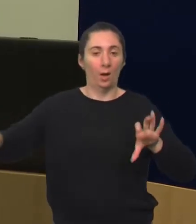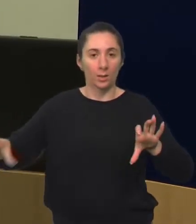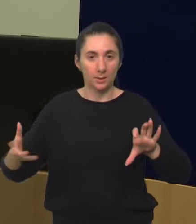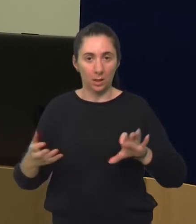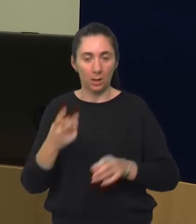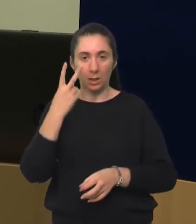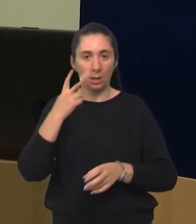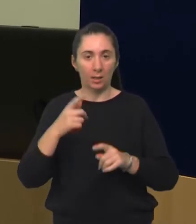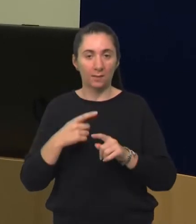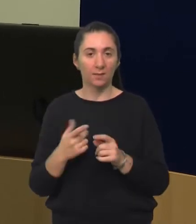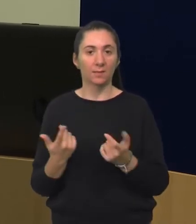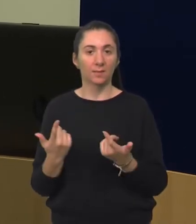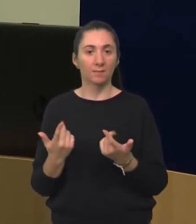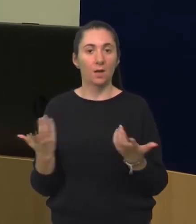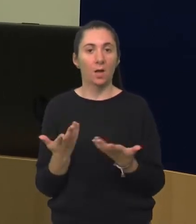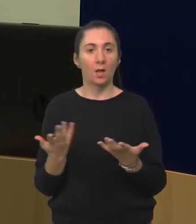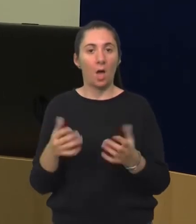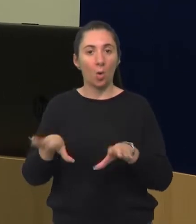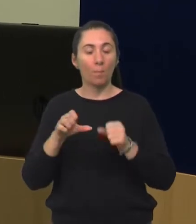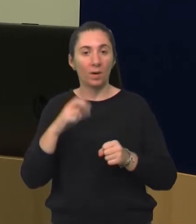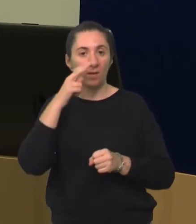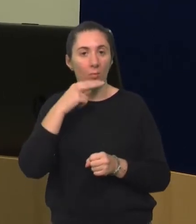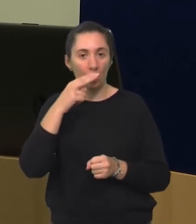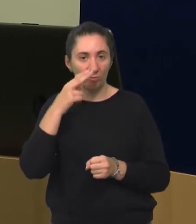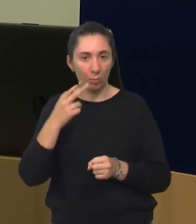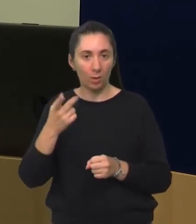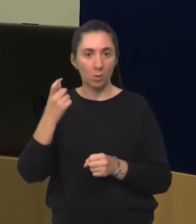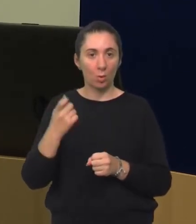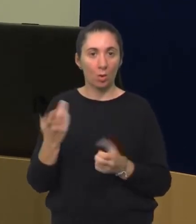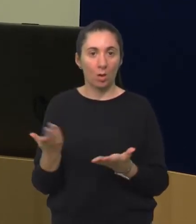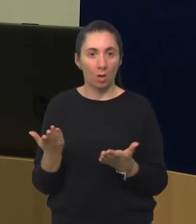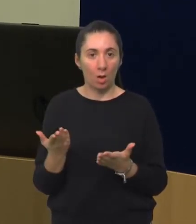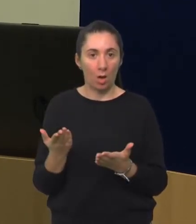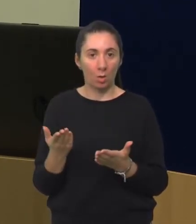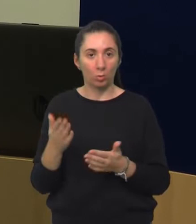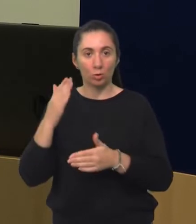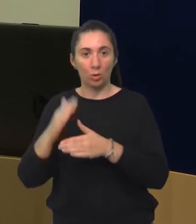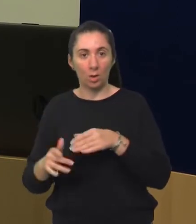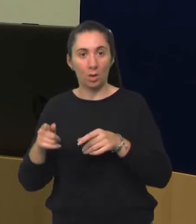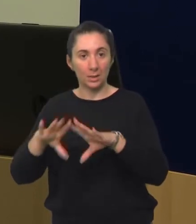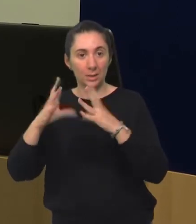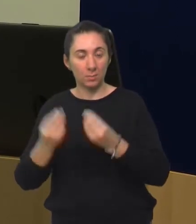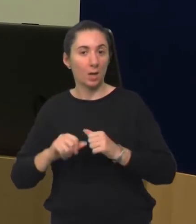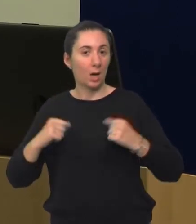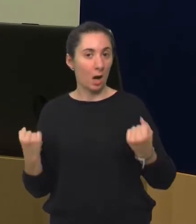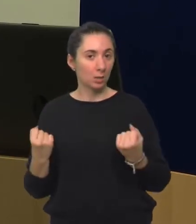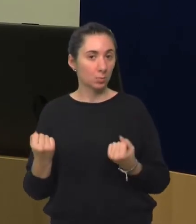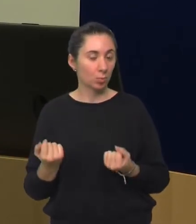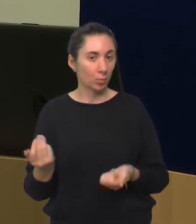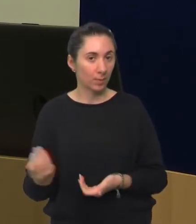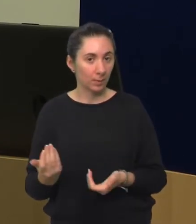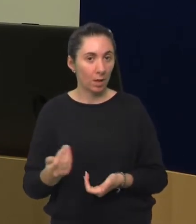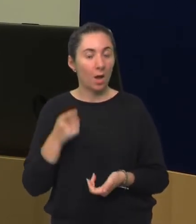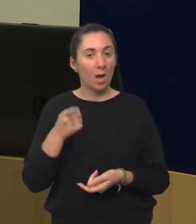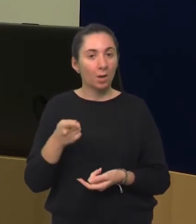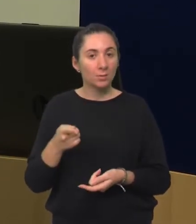kako primamo informacije od toga, kako će to zapravo utjecati na cijelo kupo razvoj djeteta. Ali, znači,